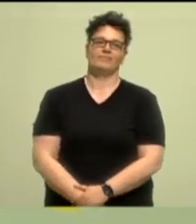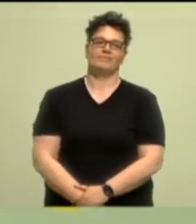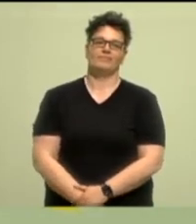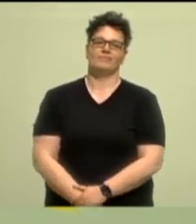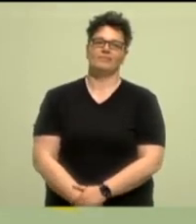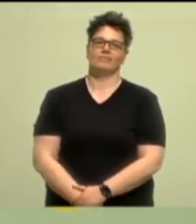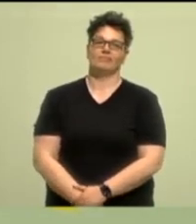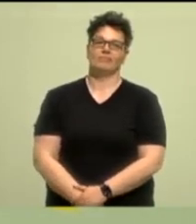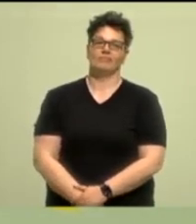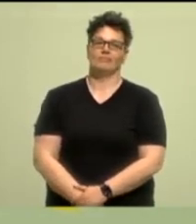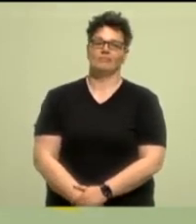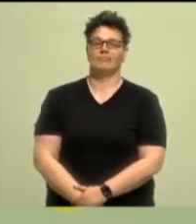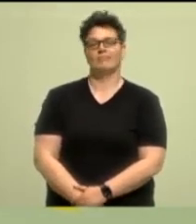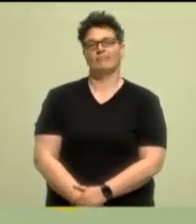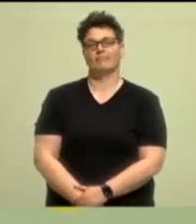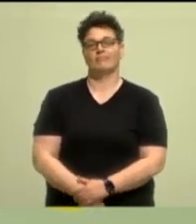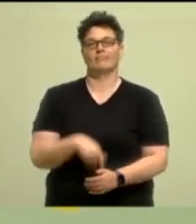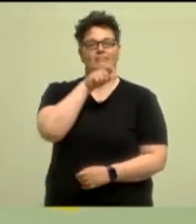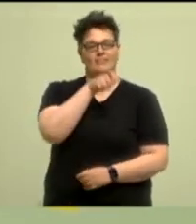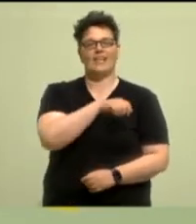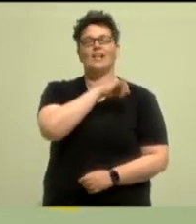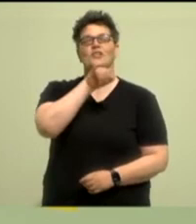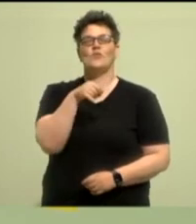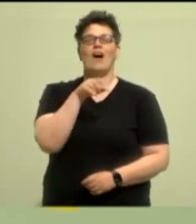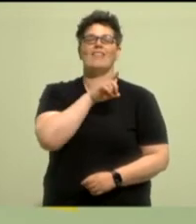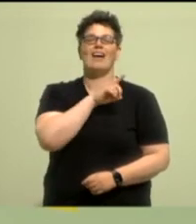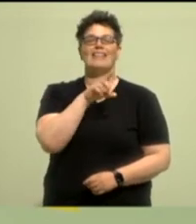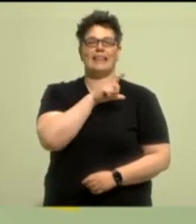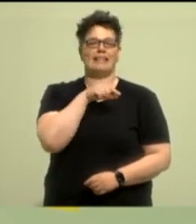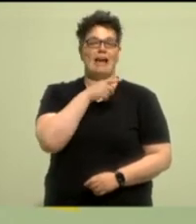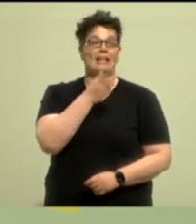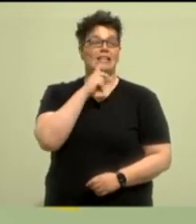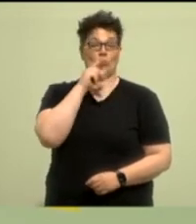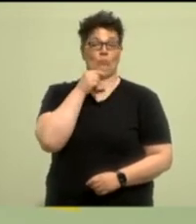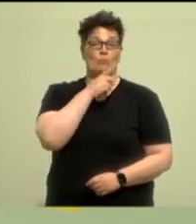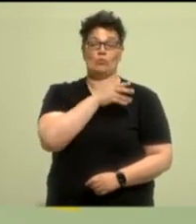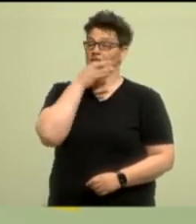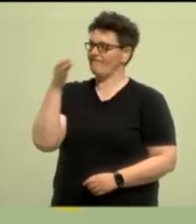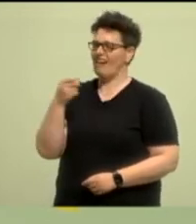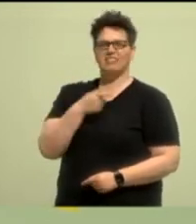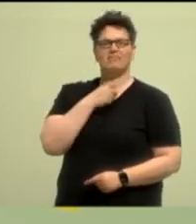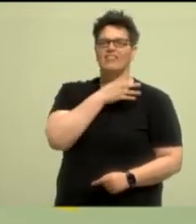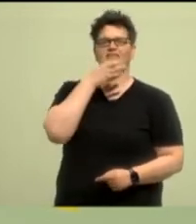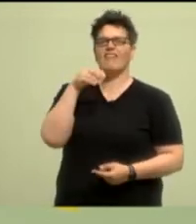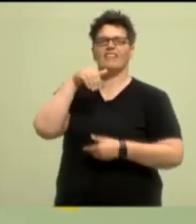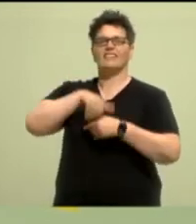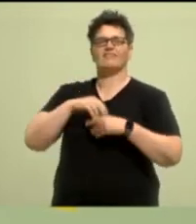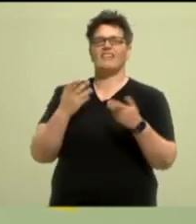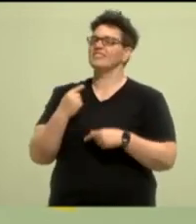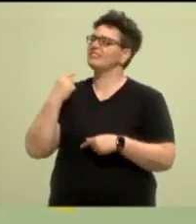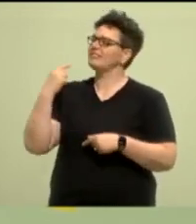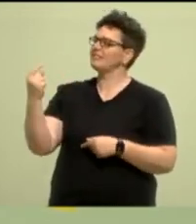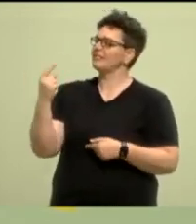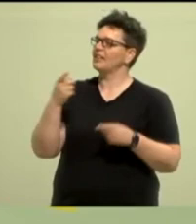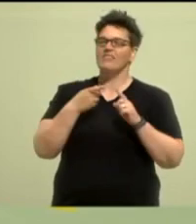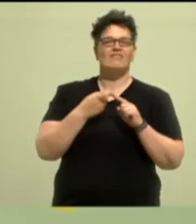Die Frage kommt von Joanna Delicaris aus Münster. Und sie lautet, wie würdest du in Bezug auf